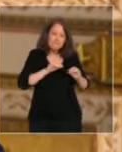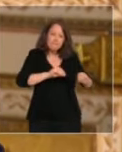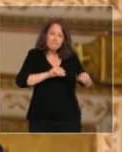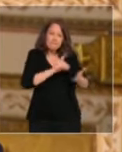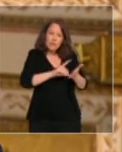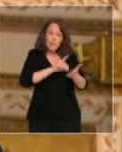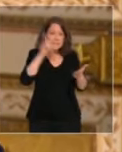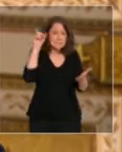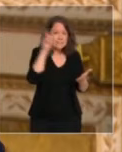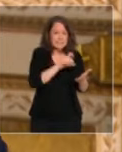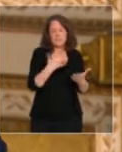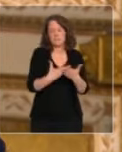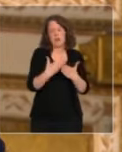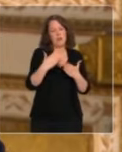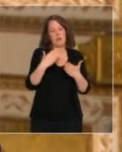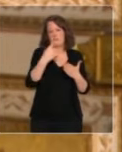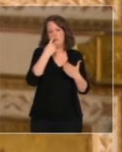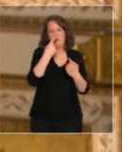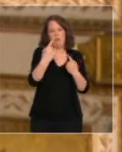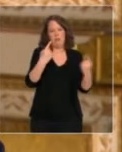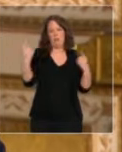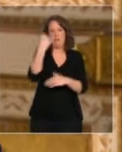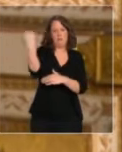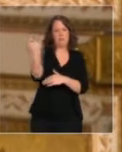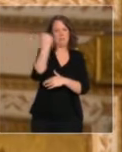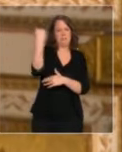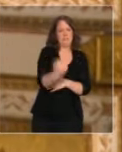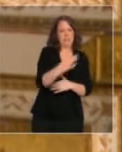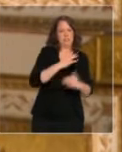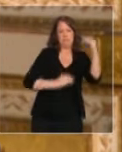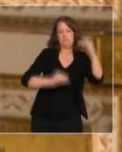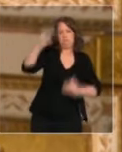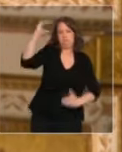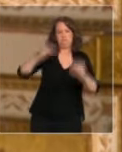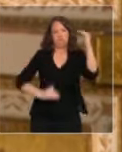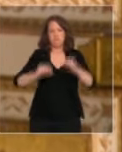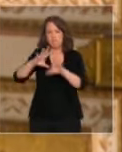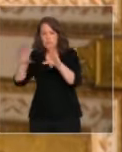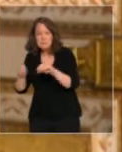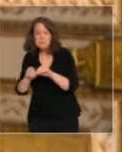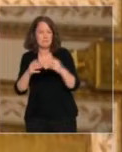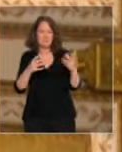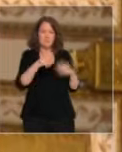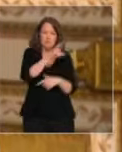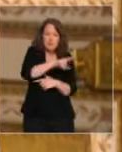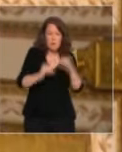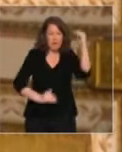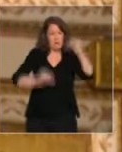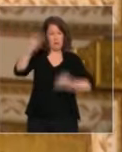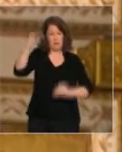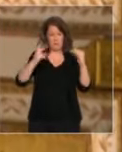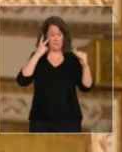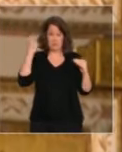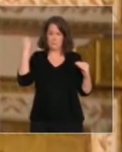Dans cette période, les inégalités de logement, les inégalités entre familles sont encore plus marquées. C'est pourquoi nos